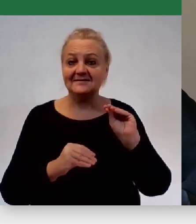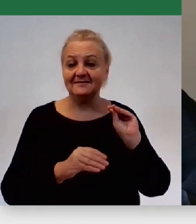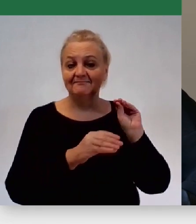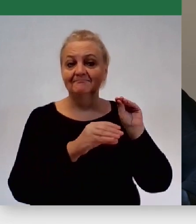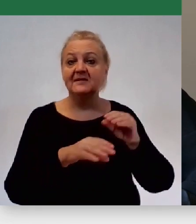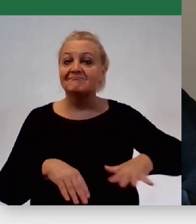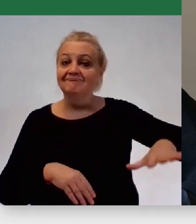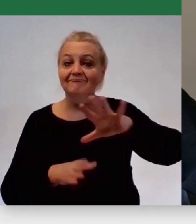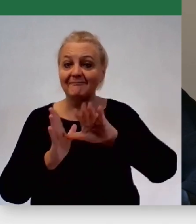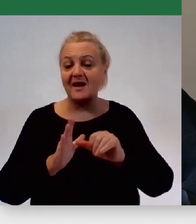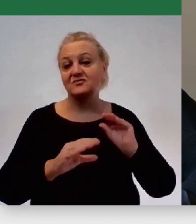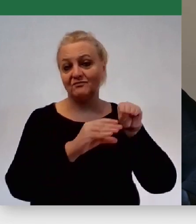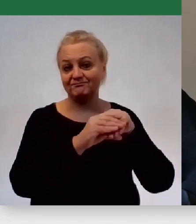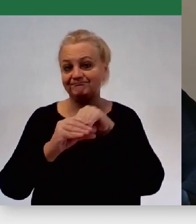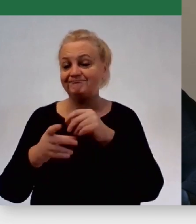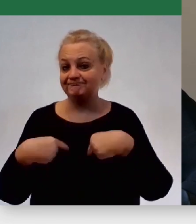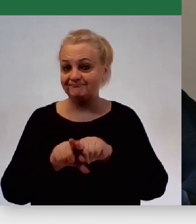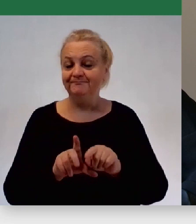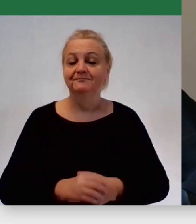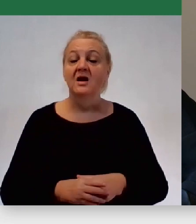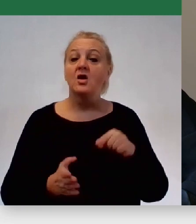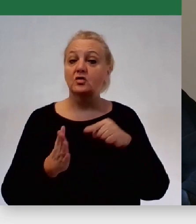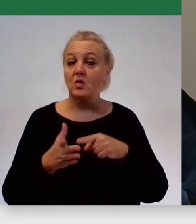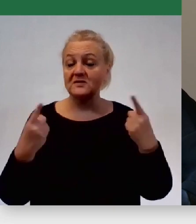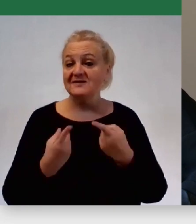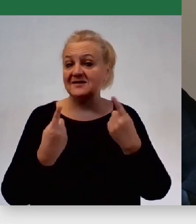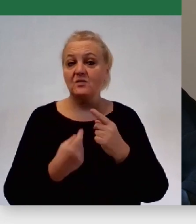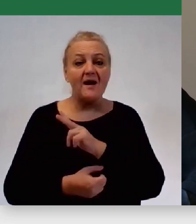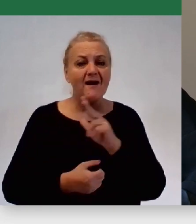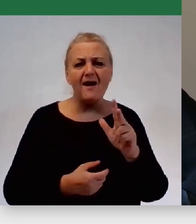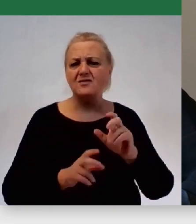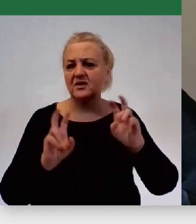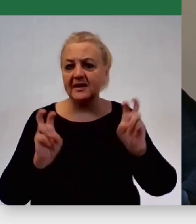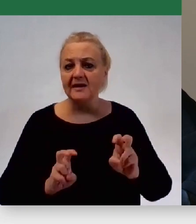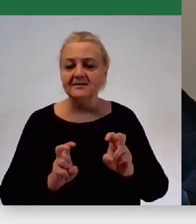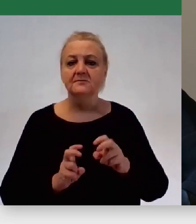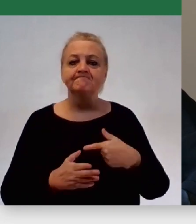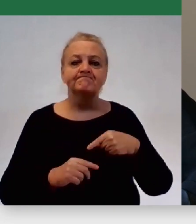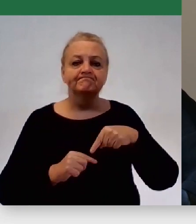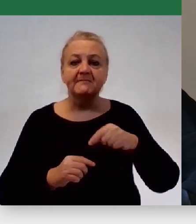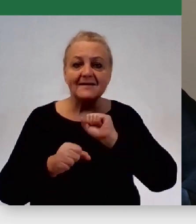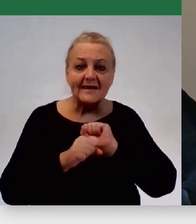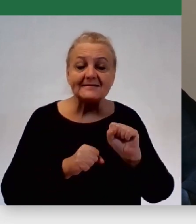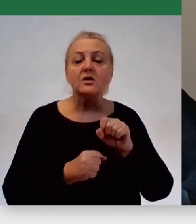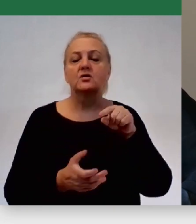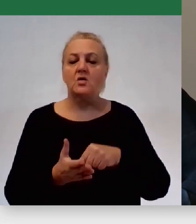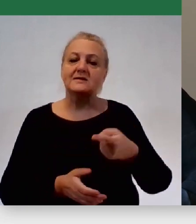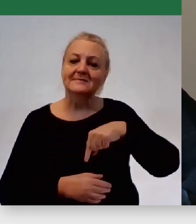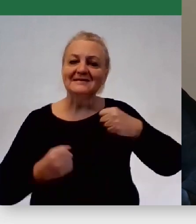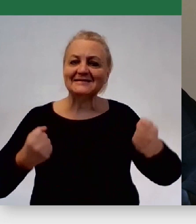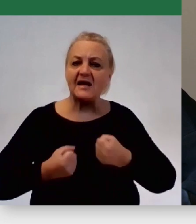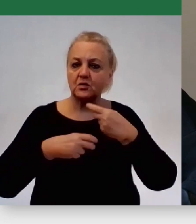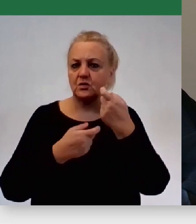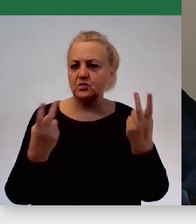na terenie naszego miasta zrealizować. I w przypadku praktycznie każdego kryzysu, z którym przychodzi nam się mierzyć, staramy się szukać takiego